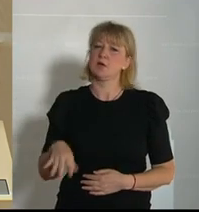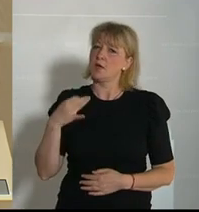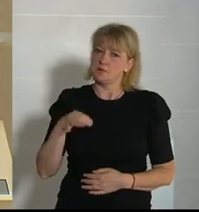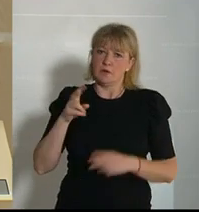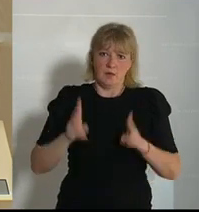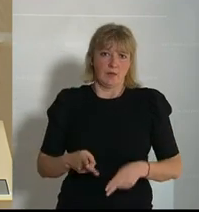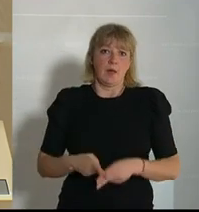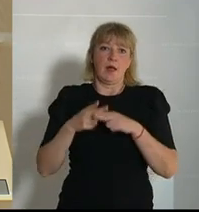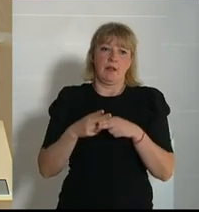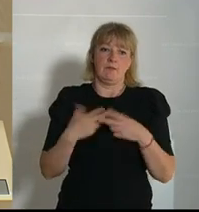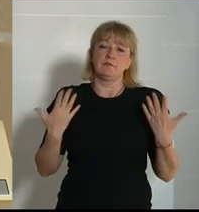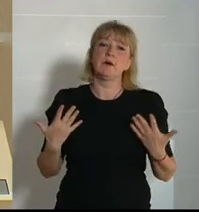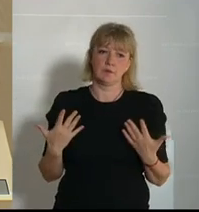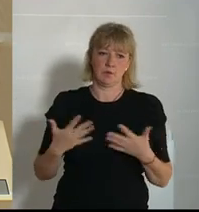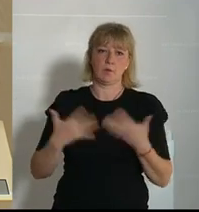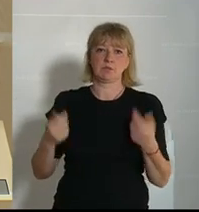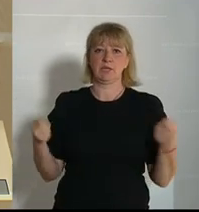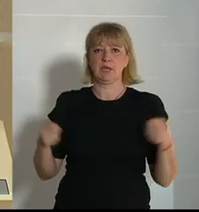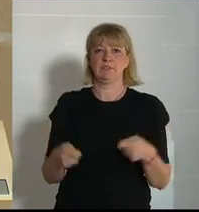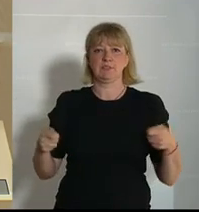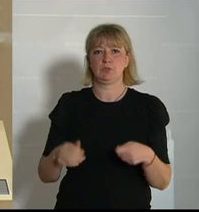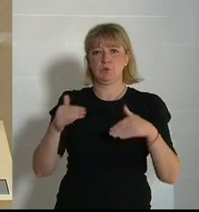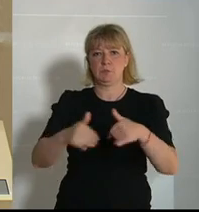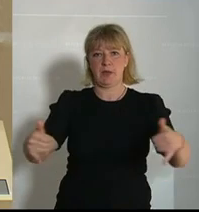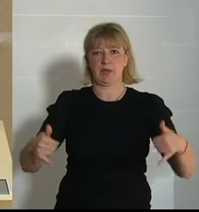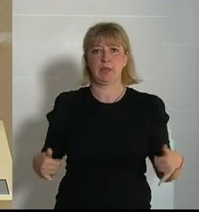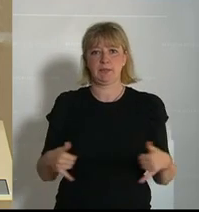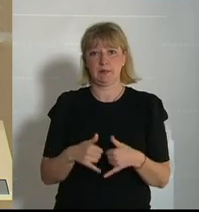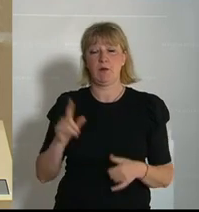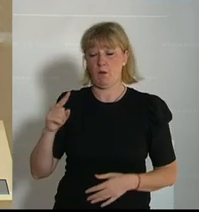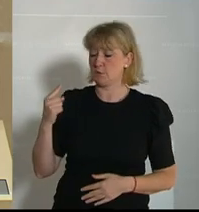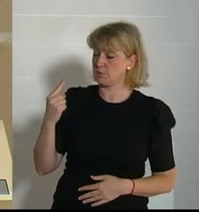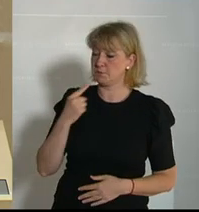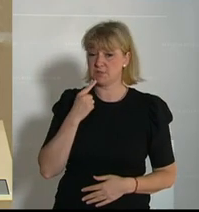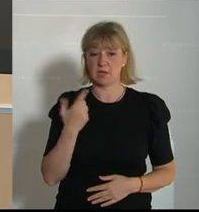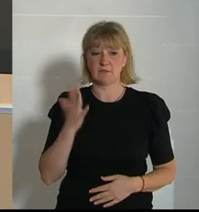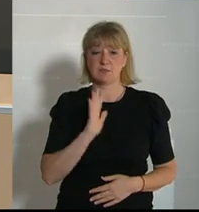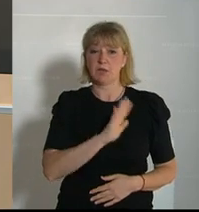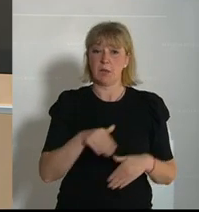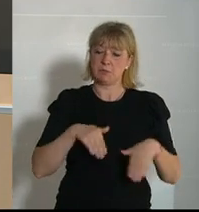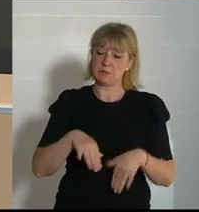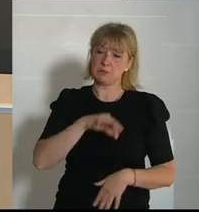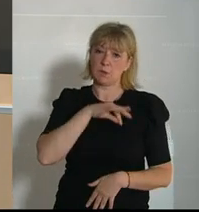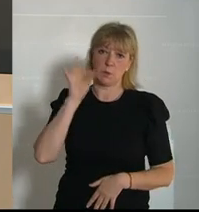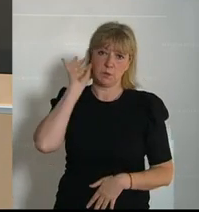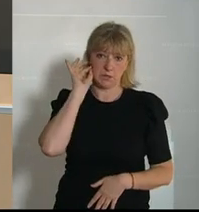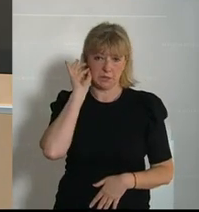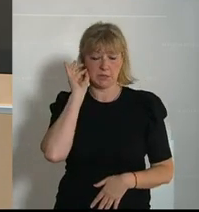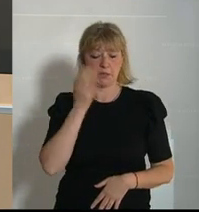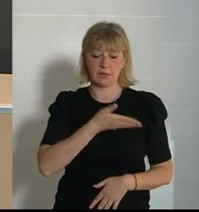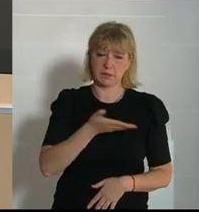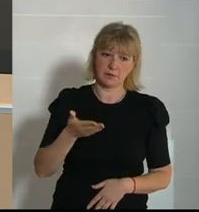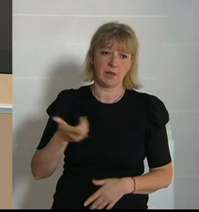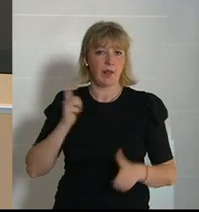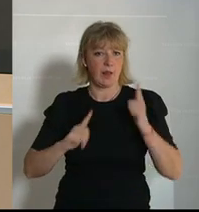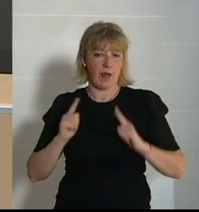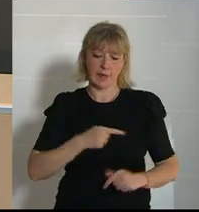was helfen könnte, ein großes Investitionspaket ist. Und Sie sagen auch, dass Sie mit Ihren Ministerkollegen und Kolleginnen hier